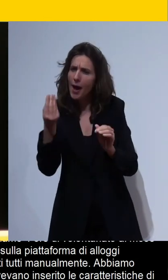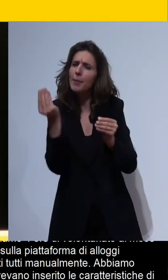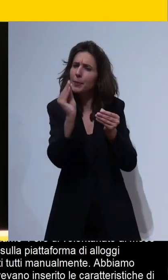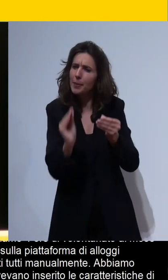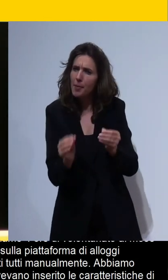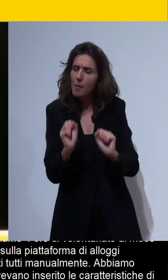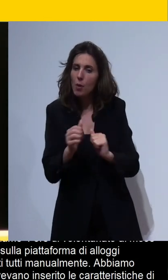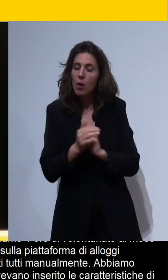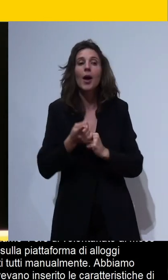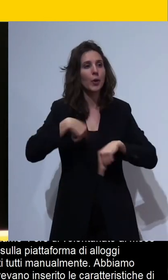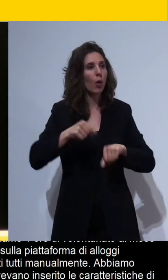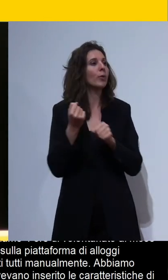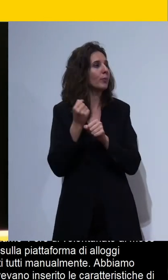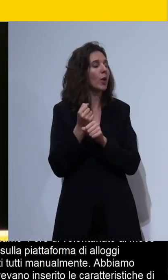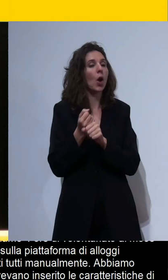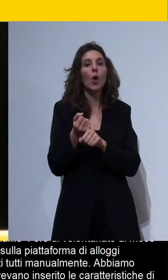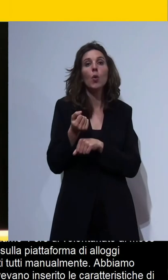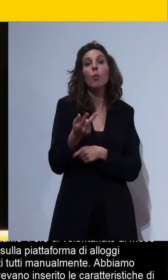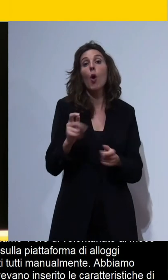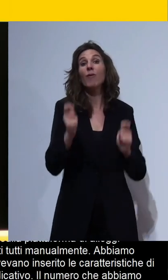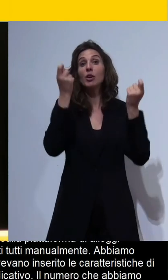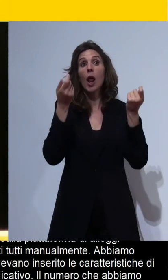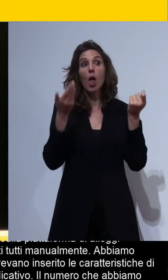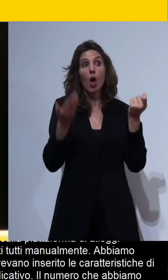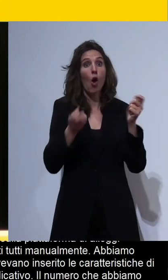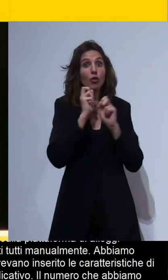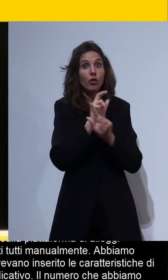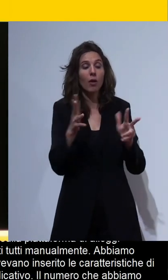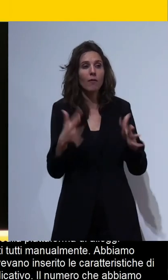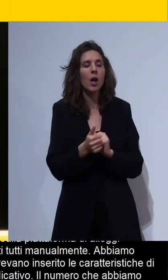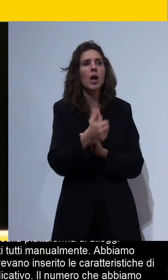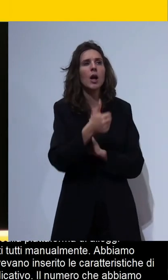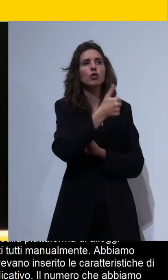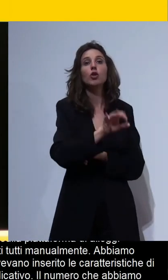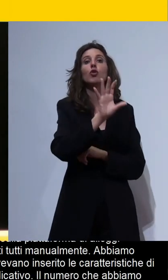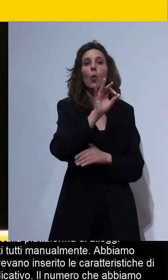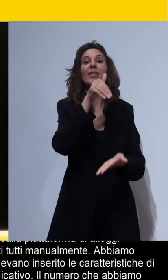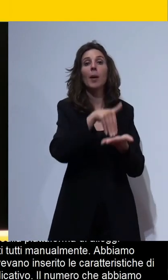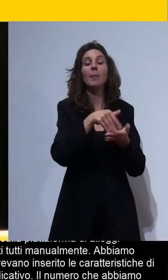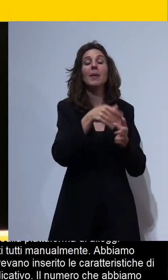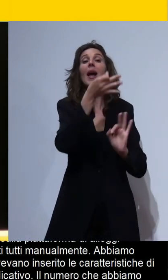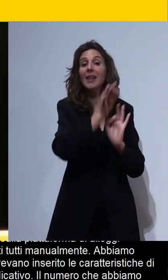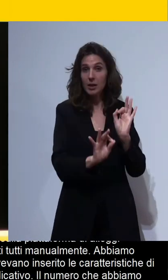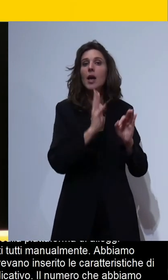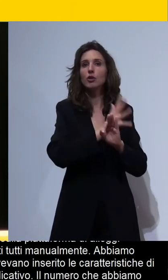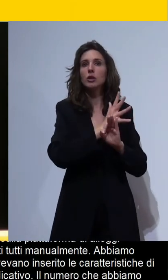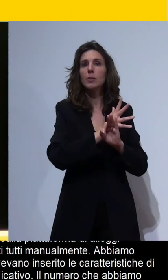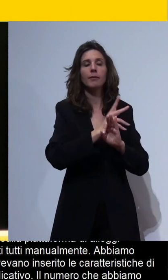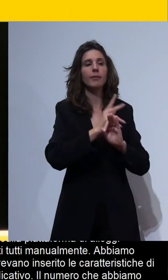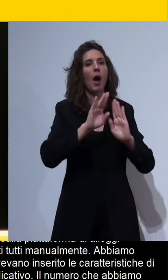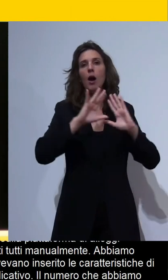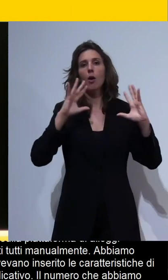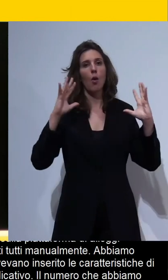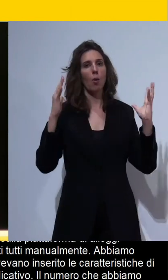che abbiamo rilasciato proprio oggi è il numero globale delle 150.000 caratteristiche di accessibilità a livello globale su